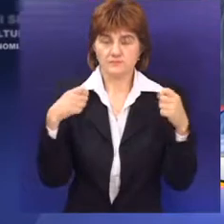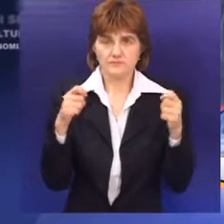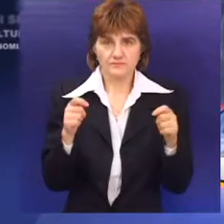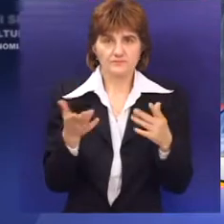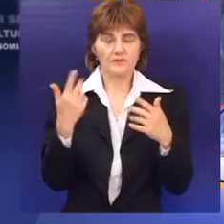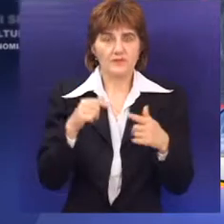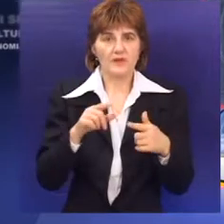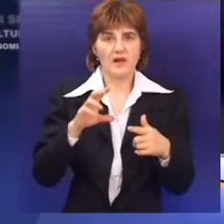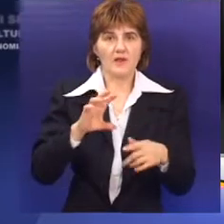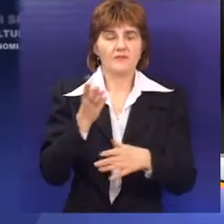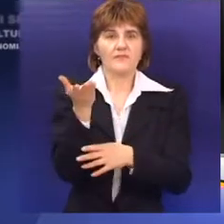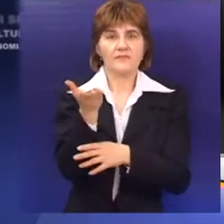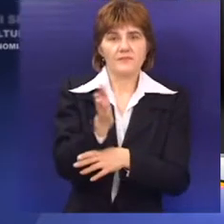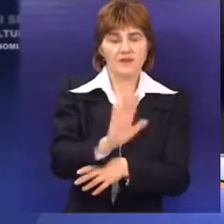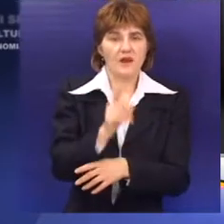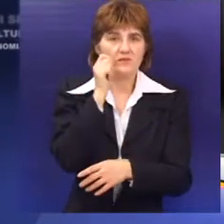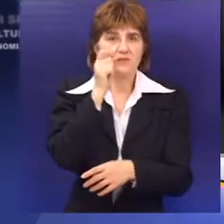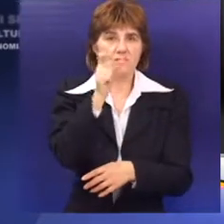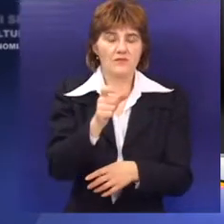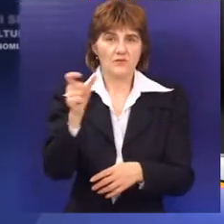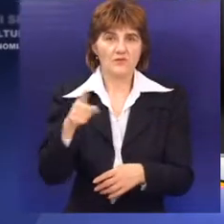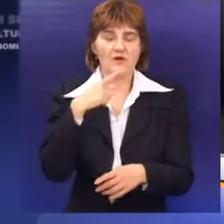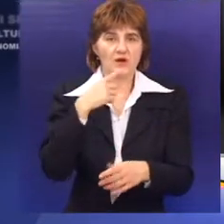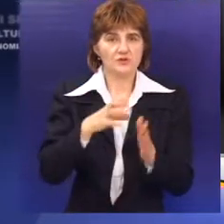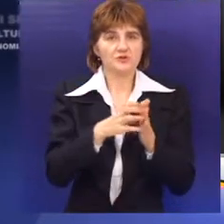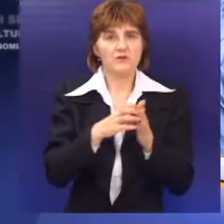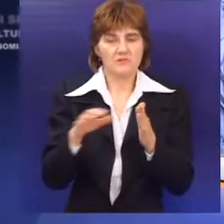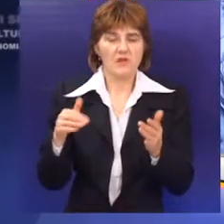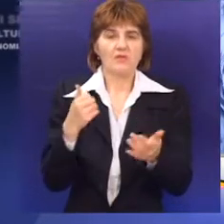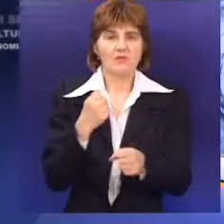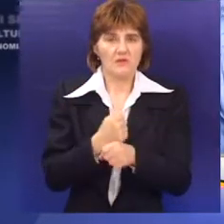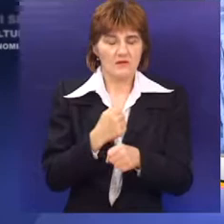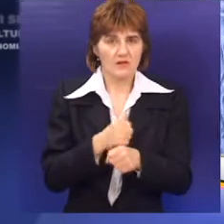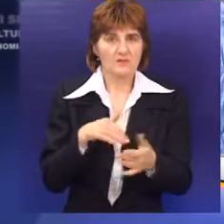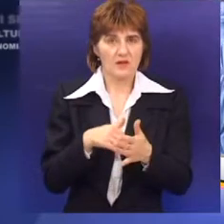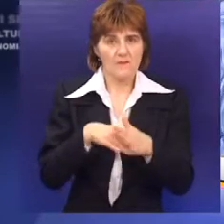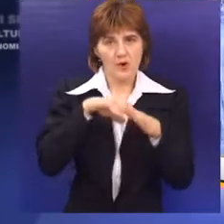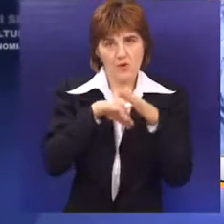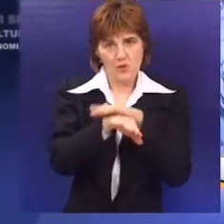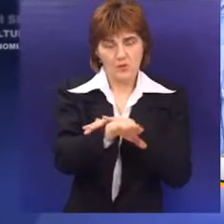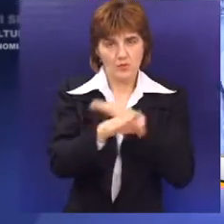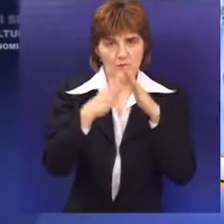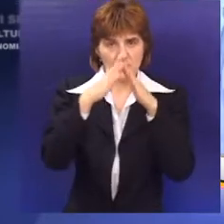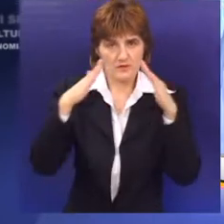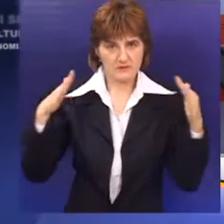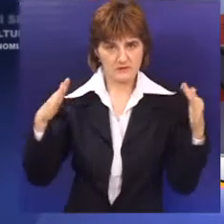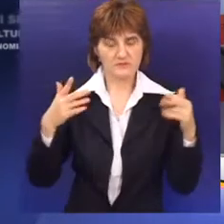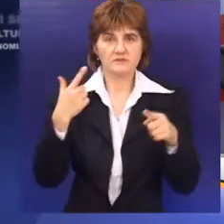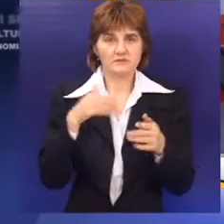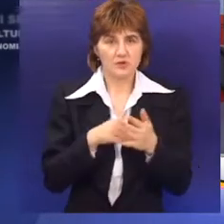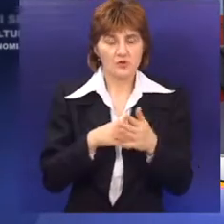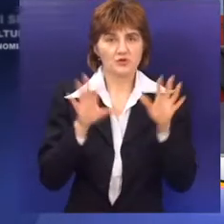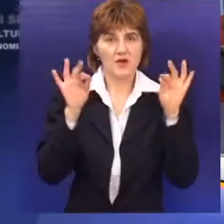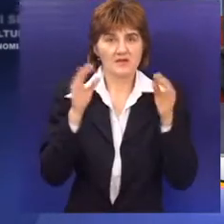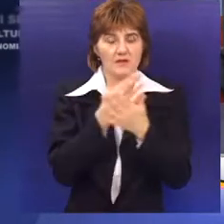gradskih i pokrenjskih čelnika uverila se u neophodnost daljih radova unutar same zgrade. Za nastavak rekonstrukcije potrebno je